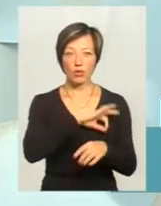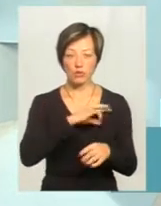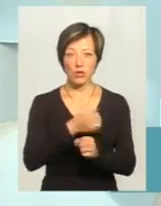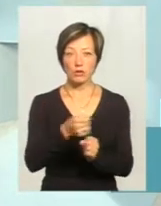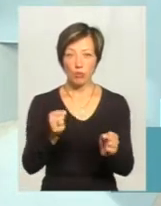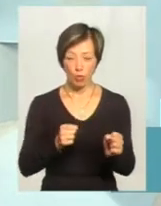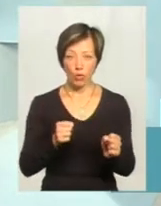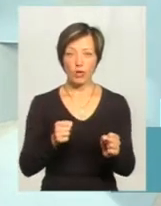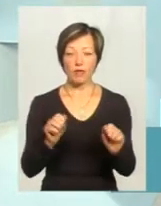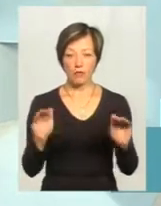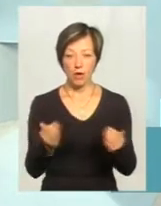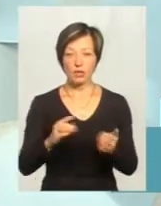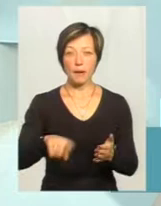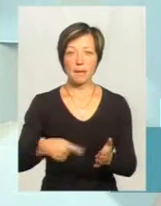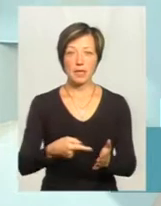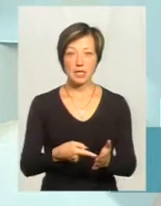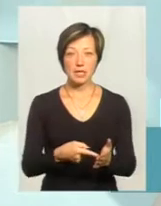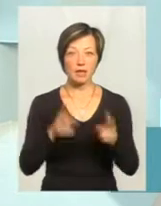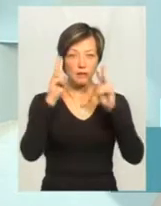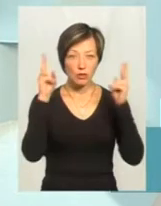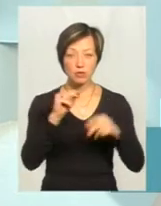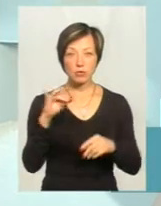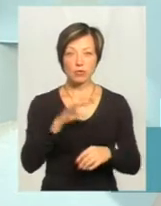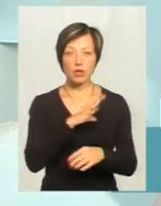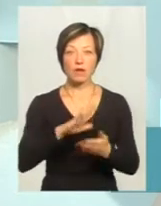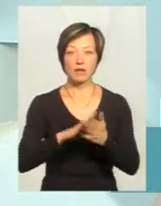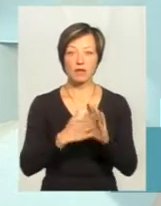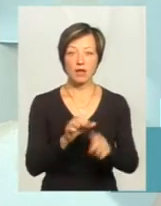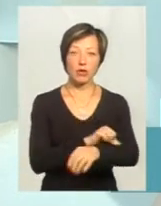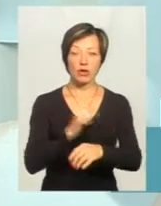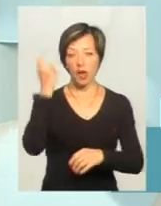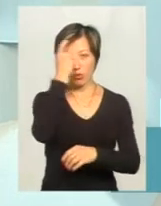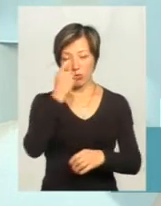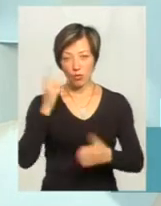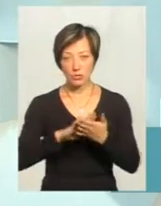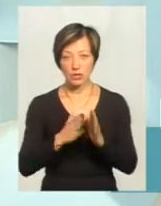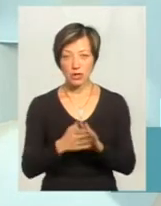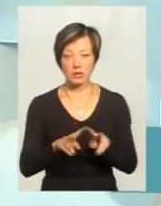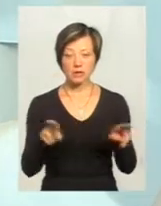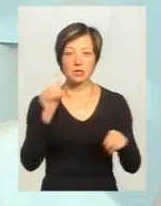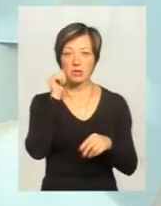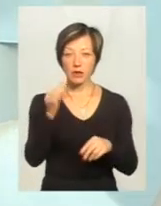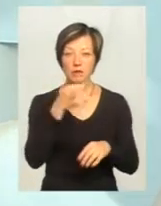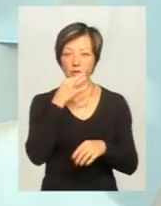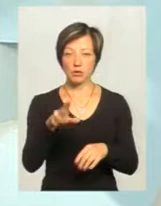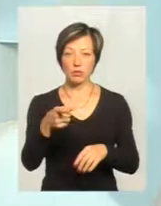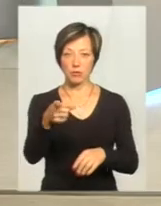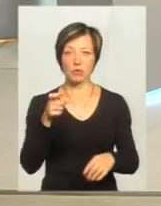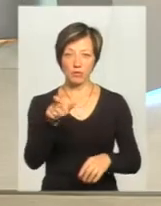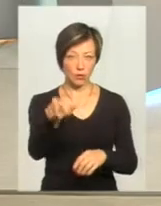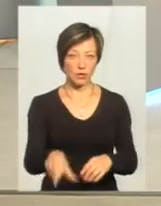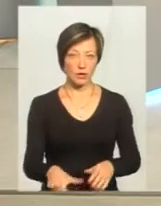зброєю в межах міста, і невідомо, чи вона була в стані наркотичного, чи алкогольного сп'яніння, так само завтра щось не сподобається, пустить